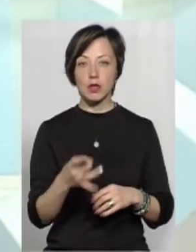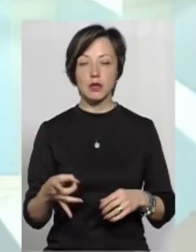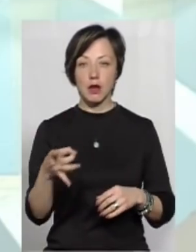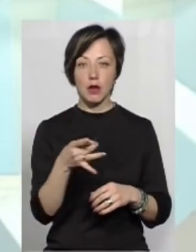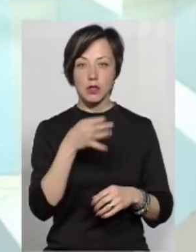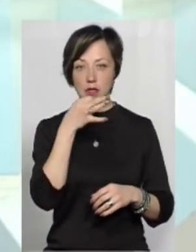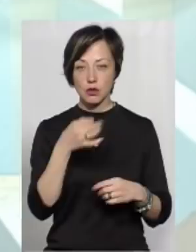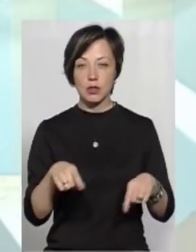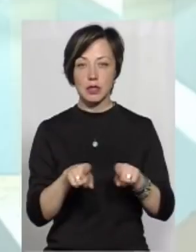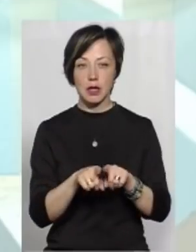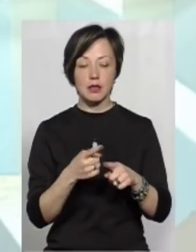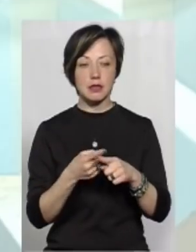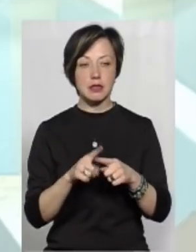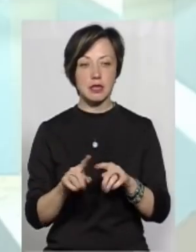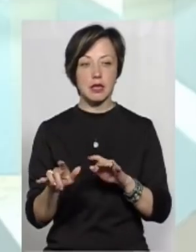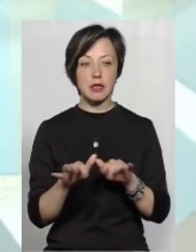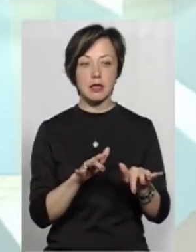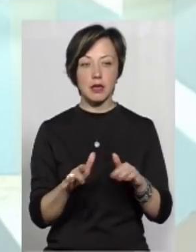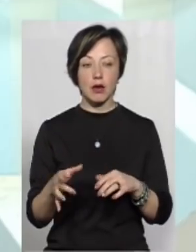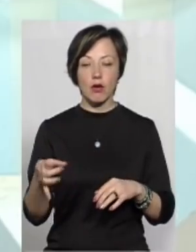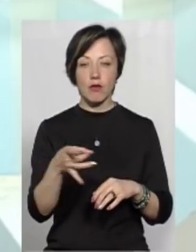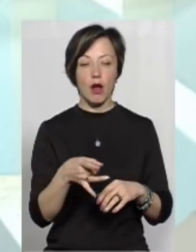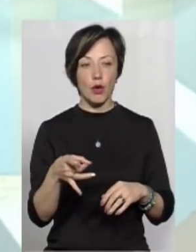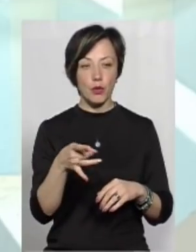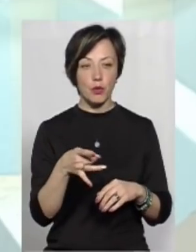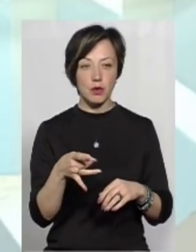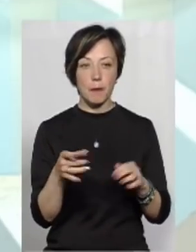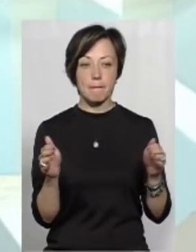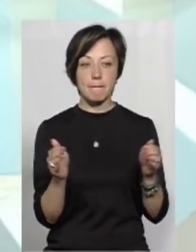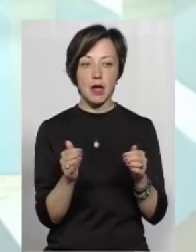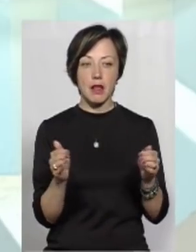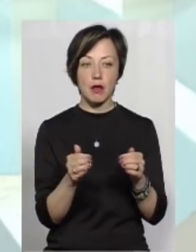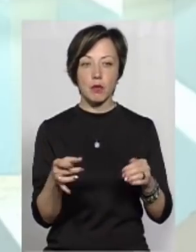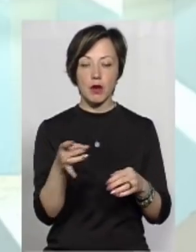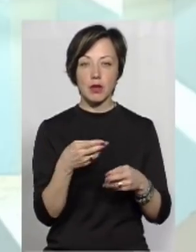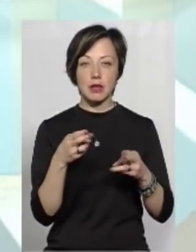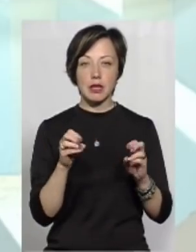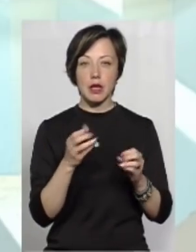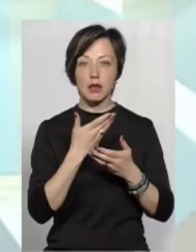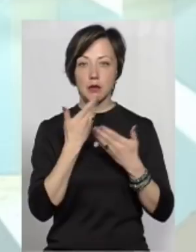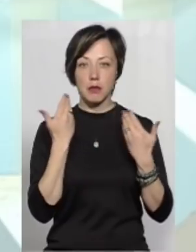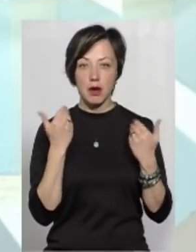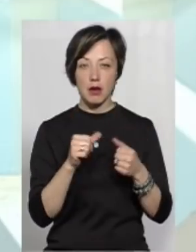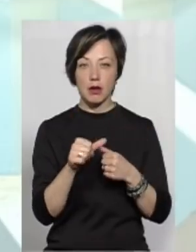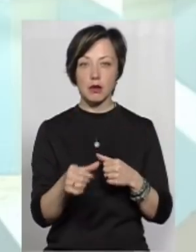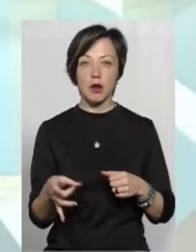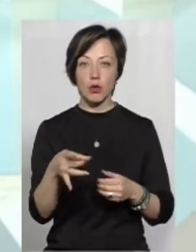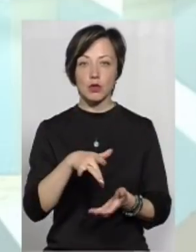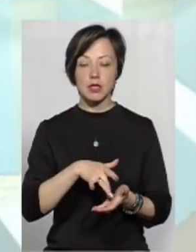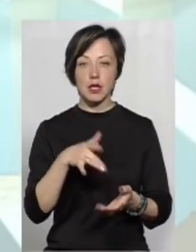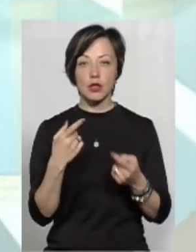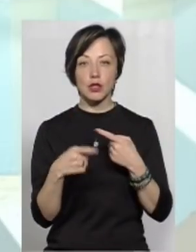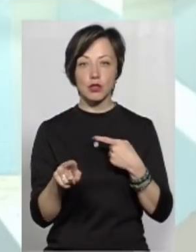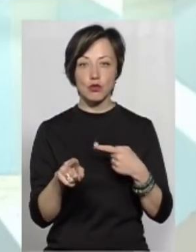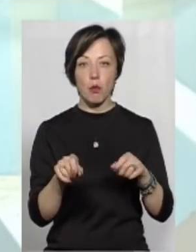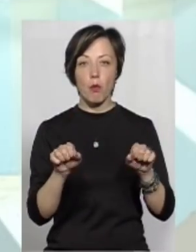скажу так, це діє у районі, маленькому районі, де немає, крім районного центру,